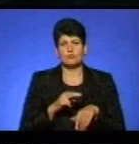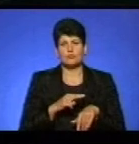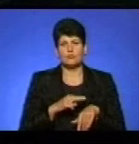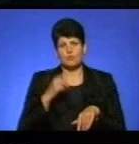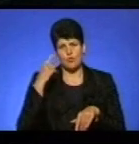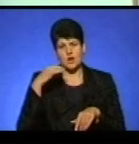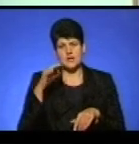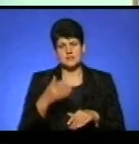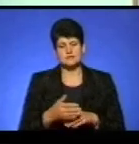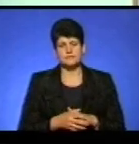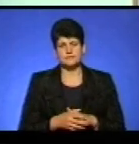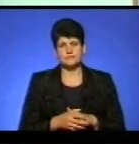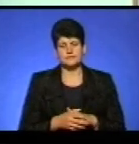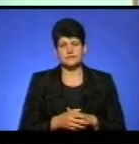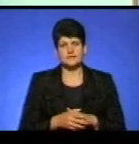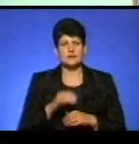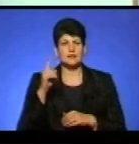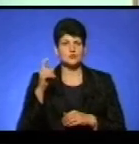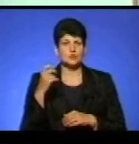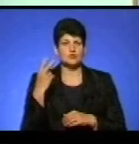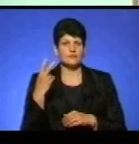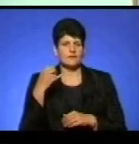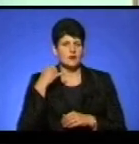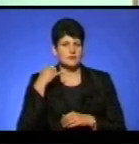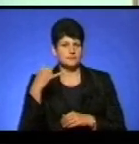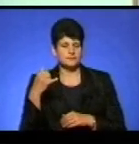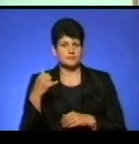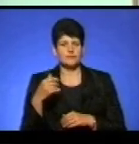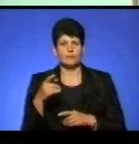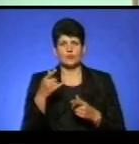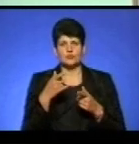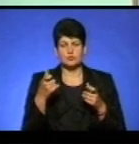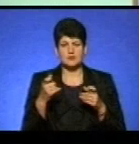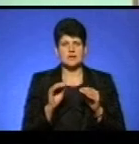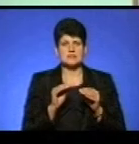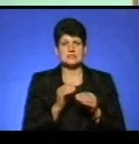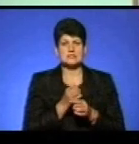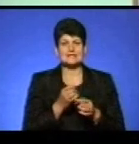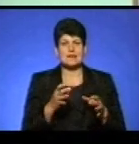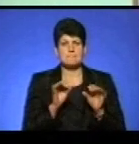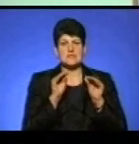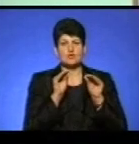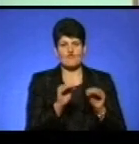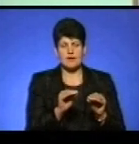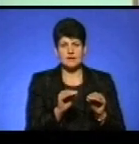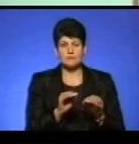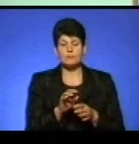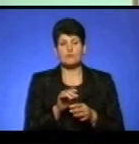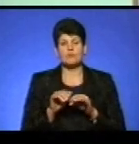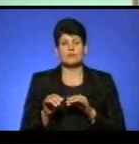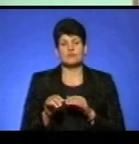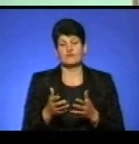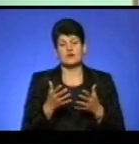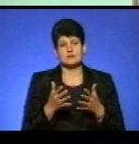Горяний. На лінію 102 надійшло повідомлення про замінування. Проведеними заходами працівниками поліції